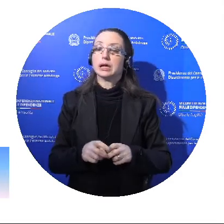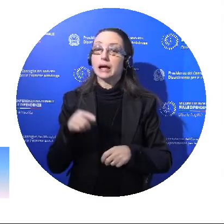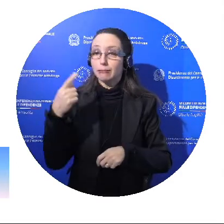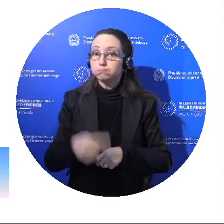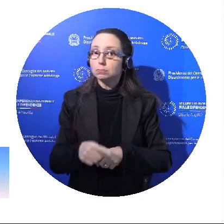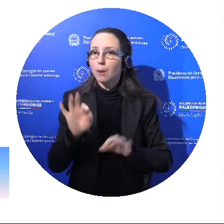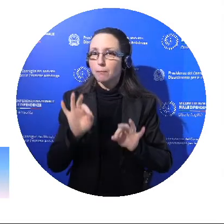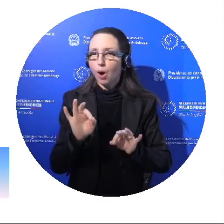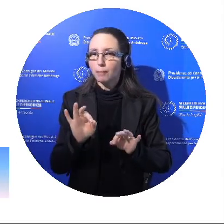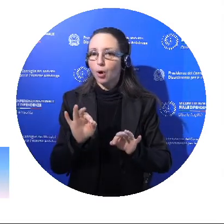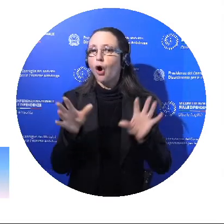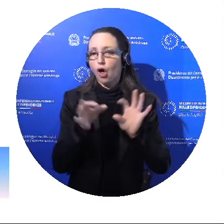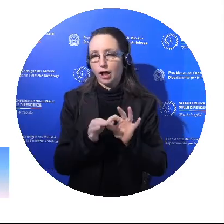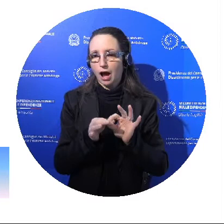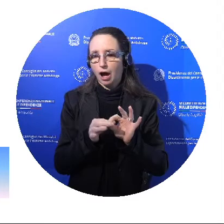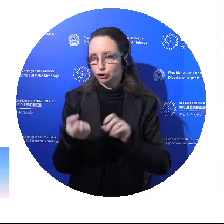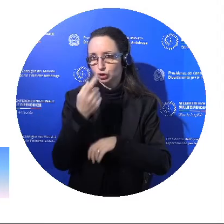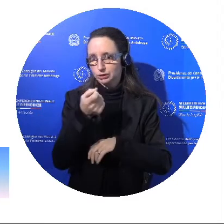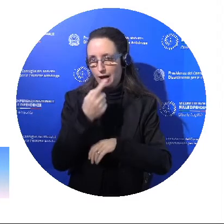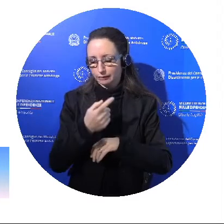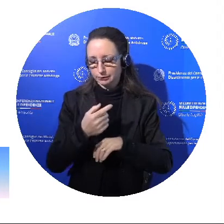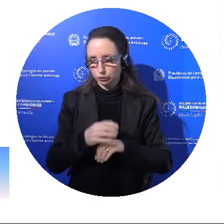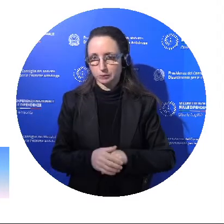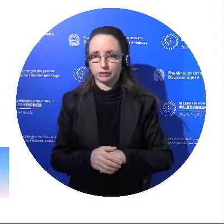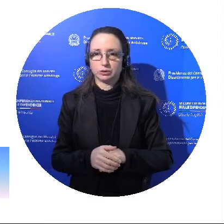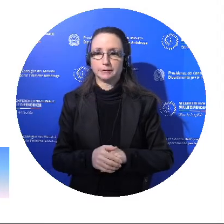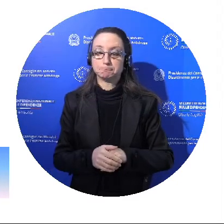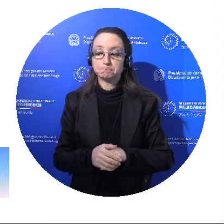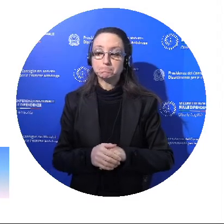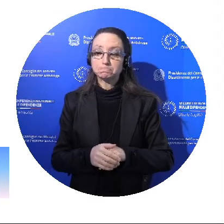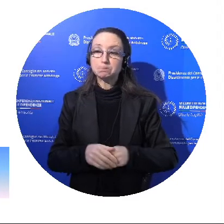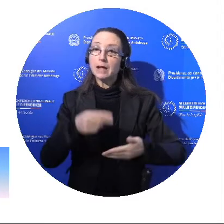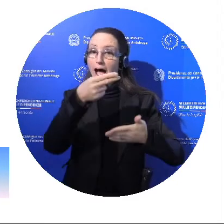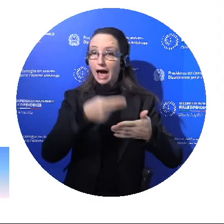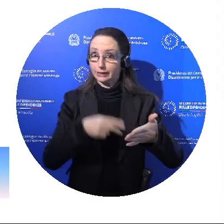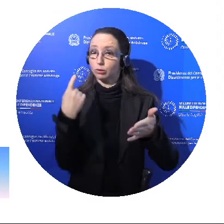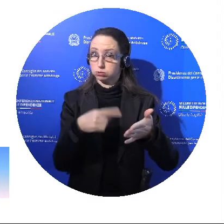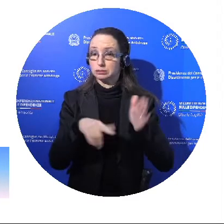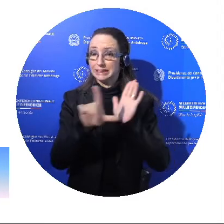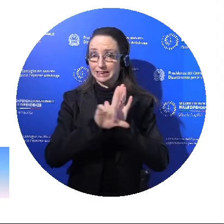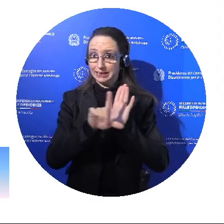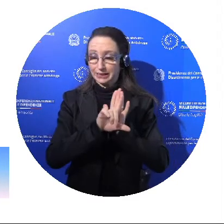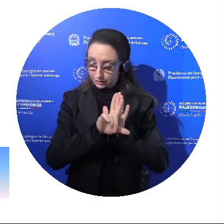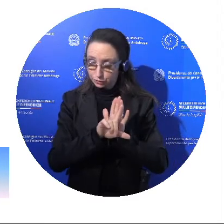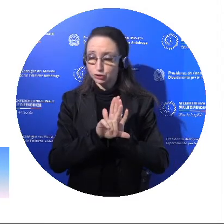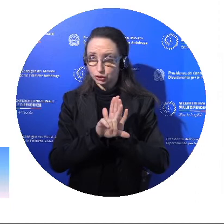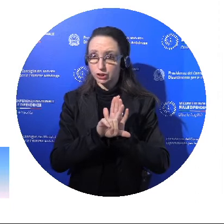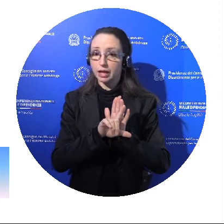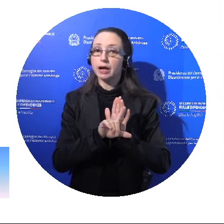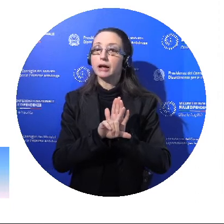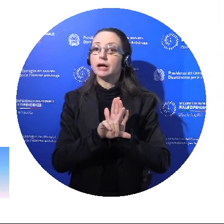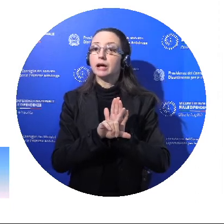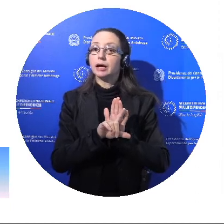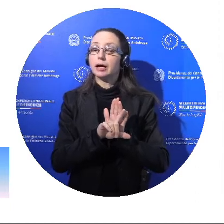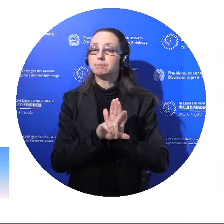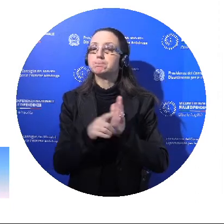a sostanze stupefacenti. Sempre il medesimo articolo, il 62,3 del decreto legislativo citato, permette di